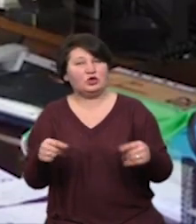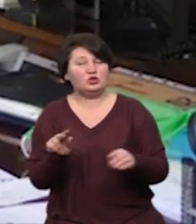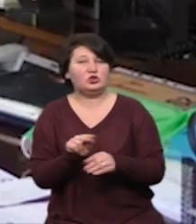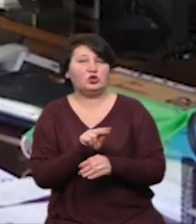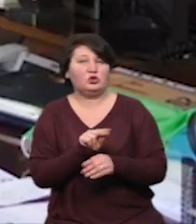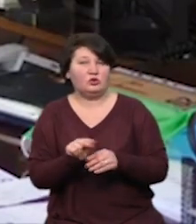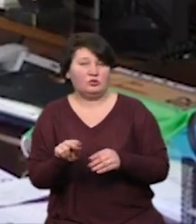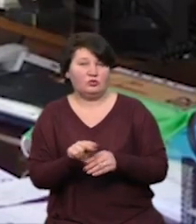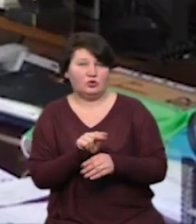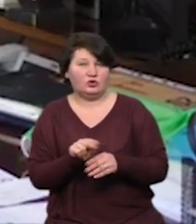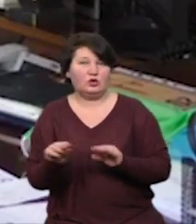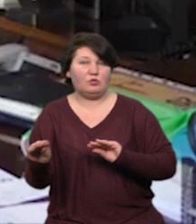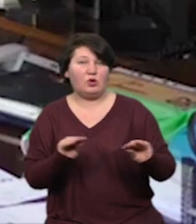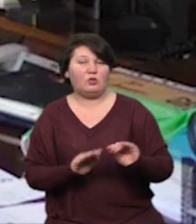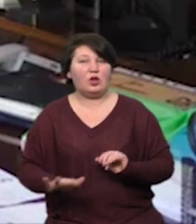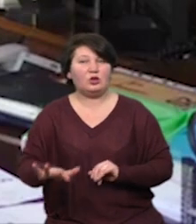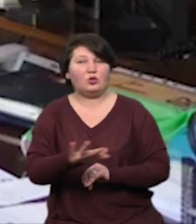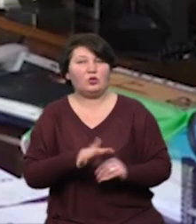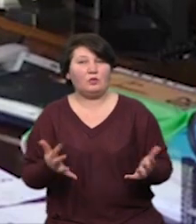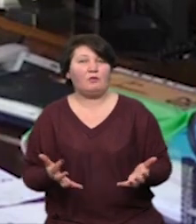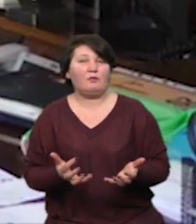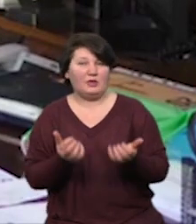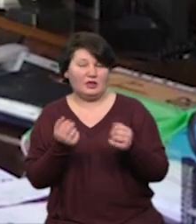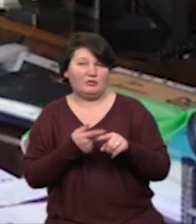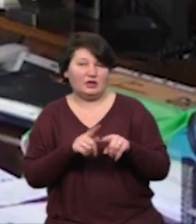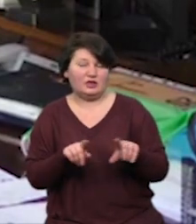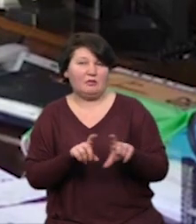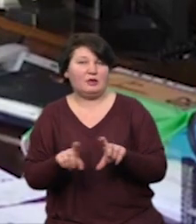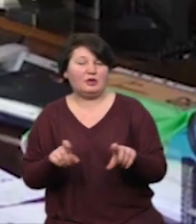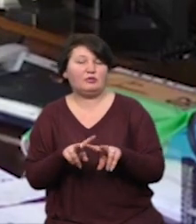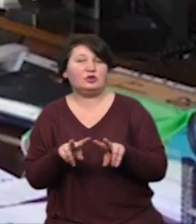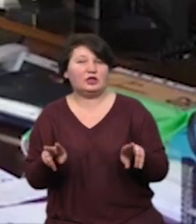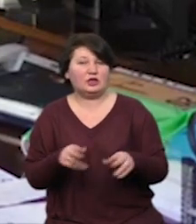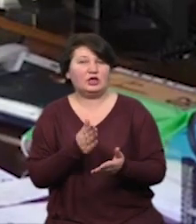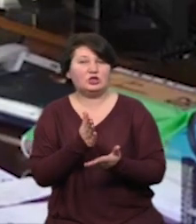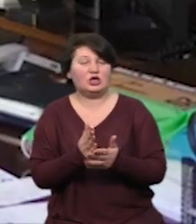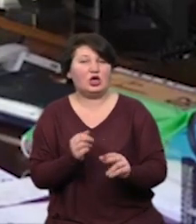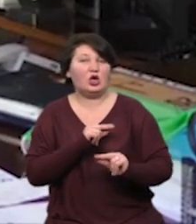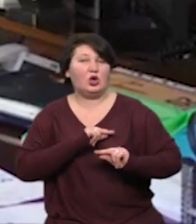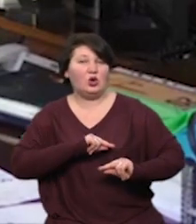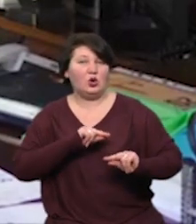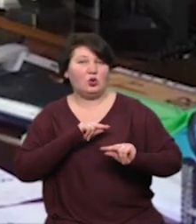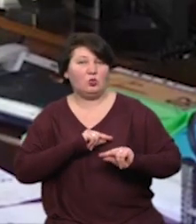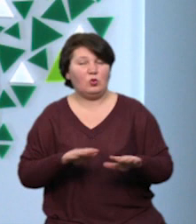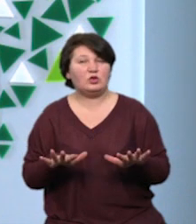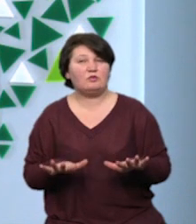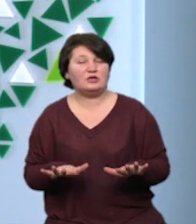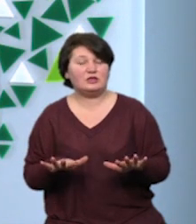благоустрою. Тобто в першу чергу підтримка комунальних підприємств, бо це теж робочі місця.